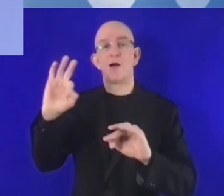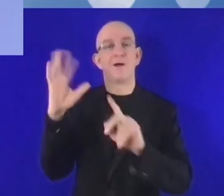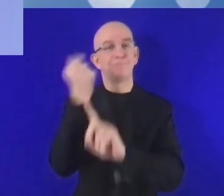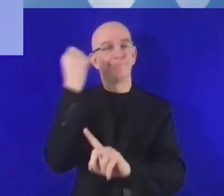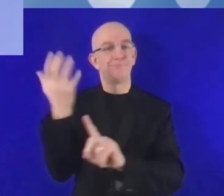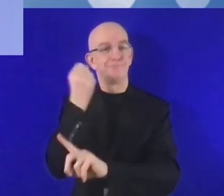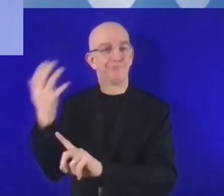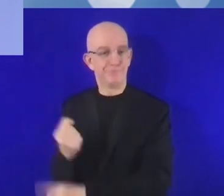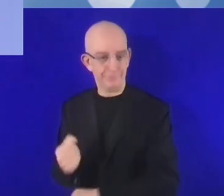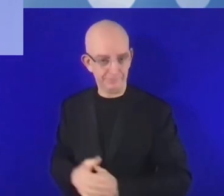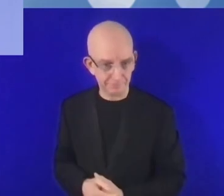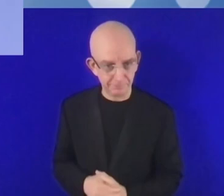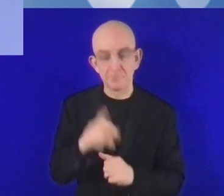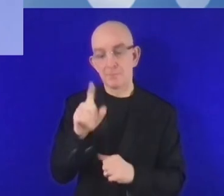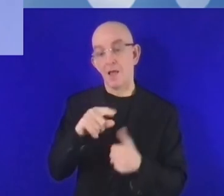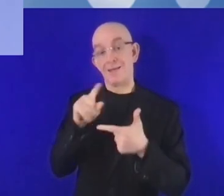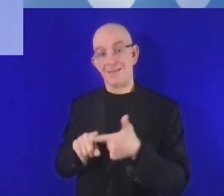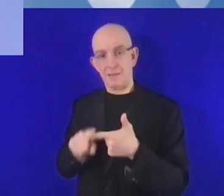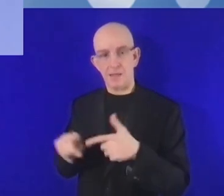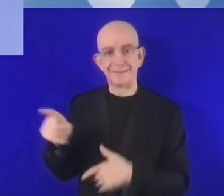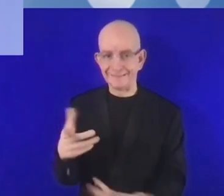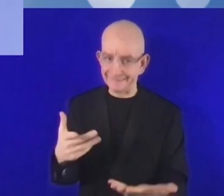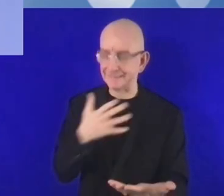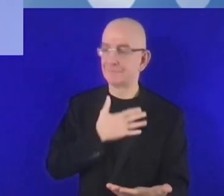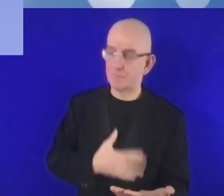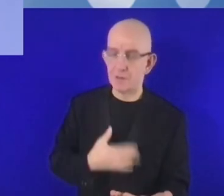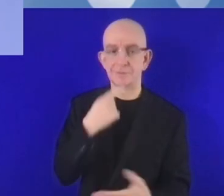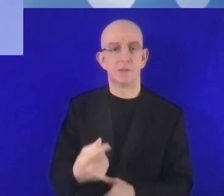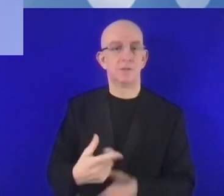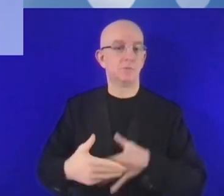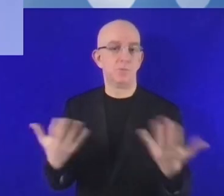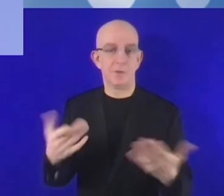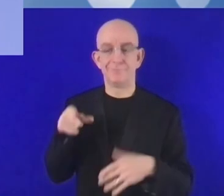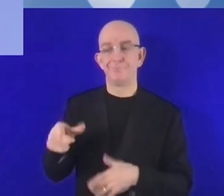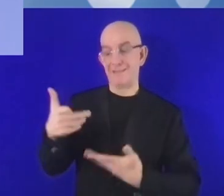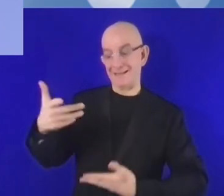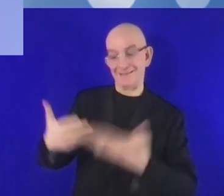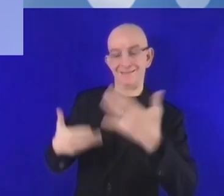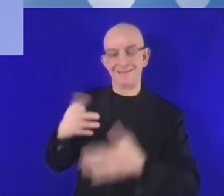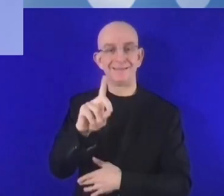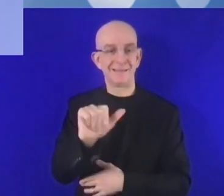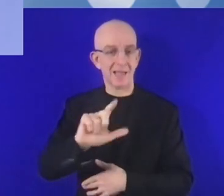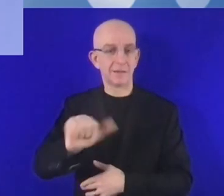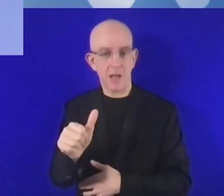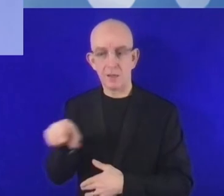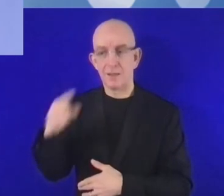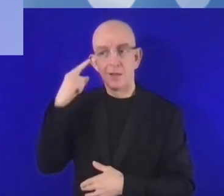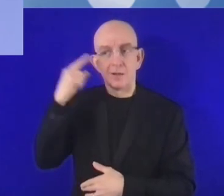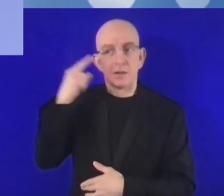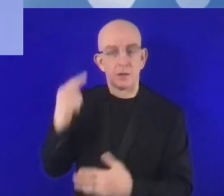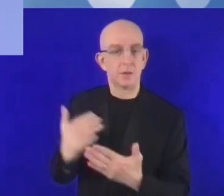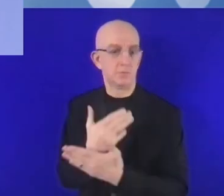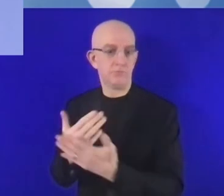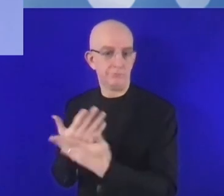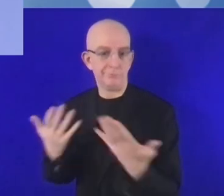لتنفيذ وإدراج أفكارهم. فهي الحداثة